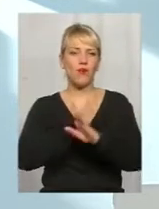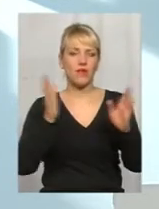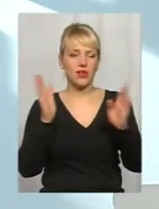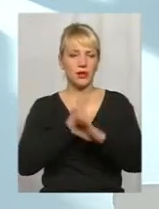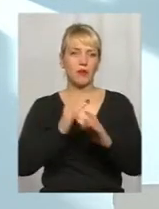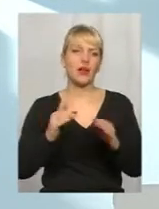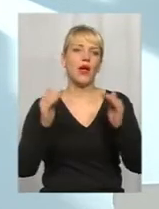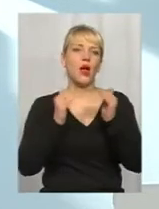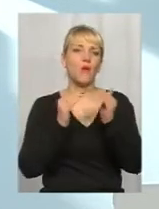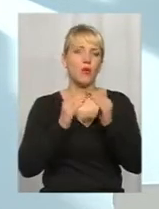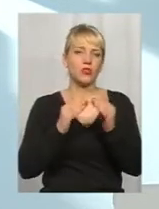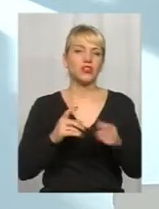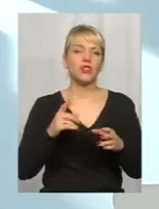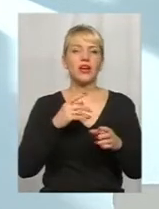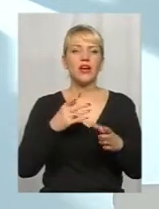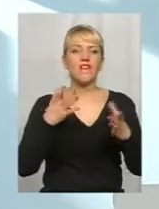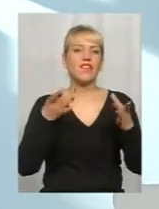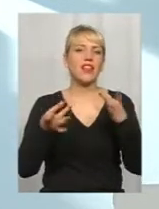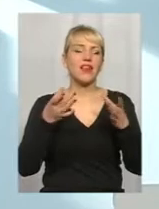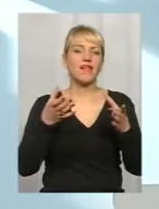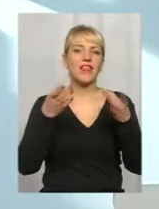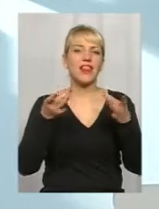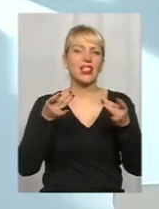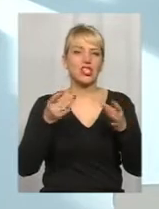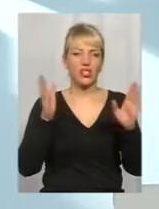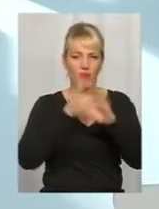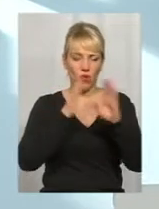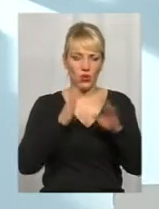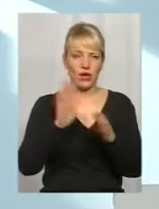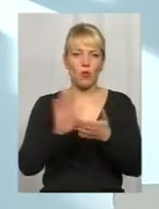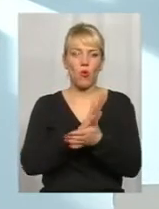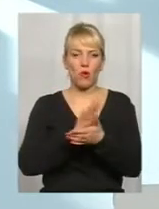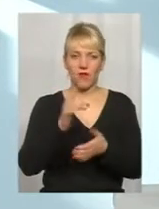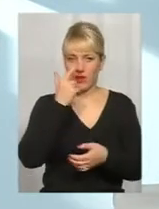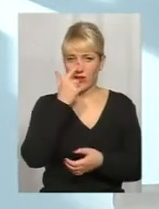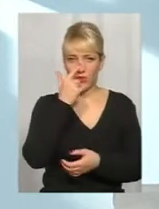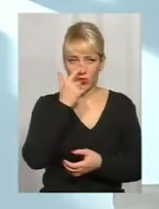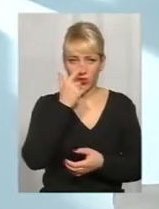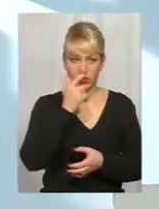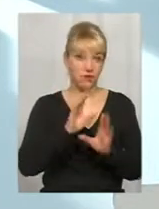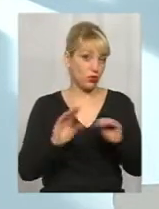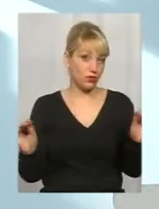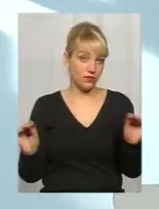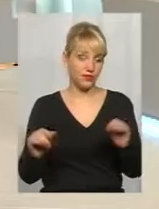з увлажненим воздухом. Промивання носа. Все.